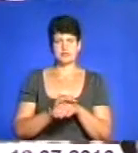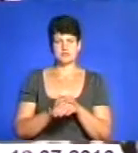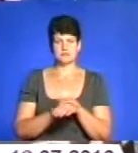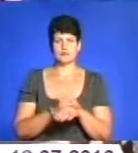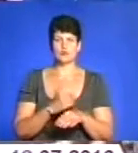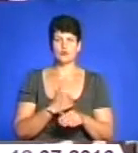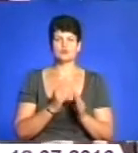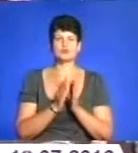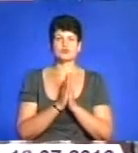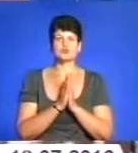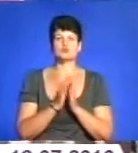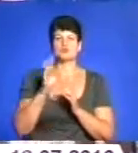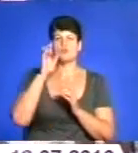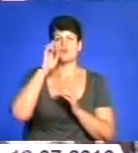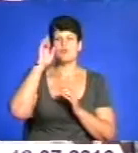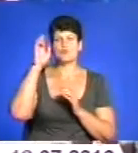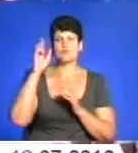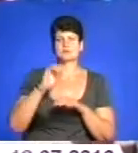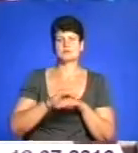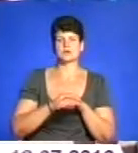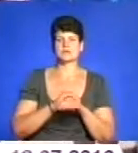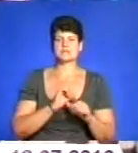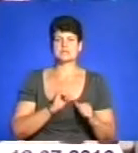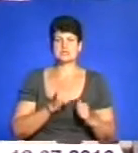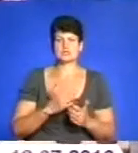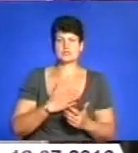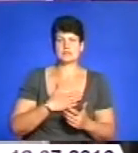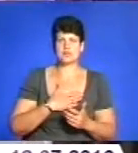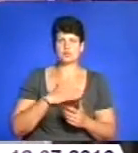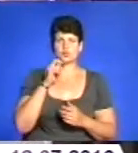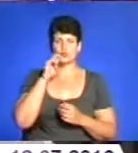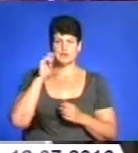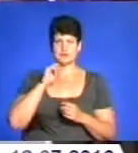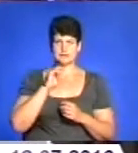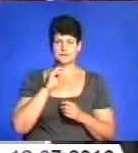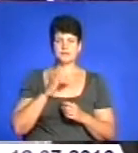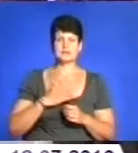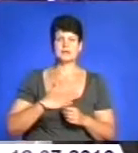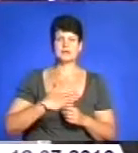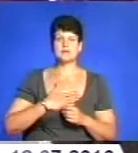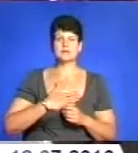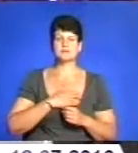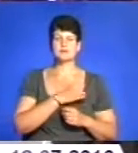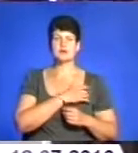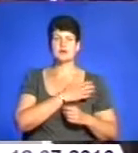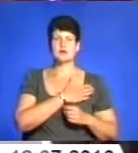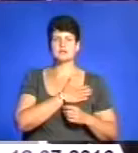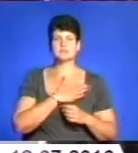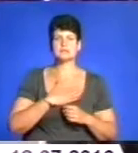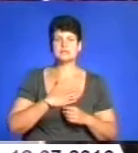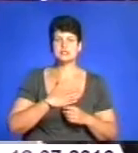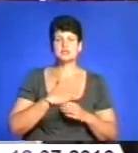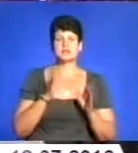хочемо просити, щоб Господь Бог змилосердився до нас і Україною, над нашими ранами, над нашими болями.